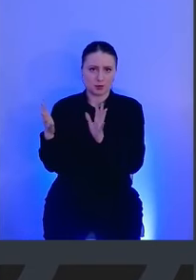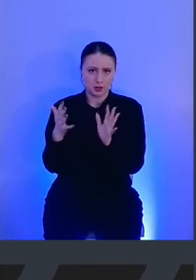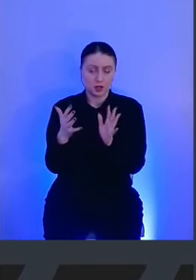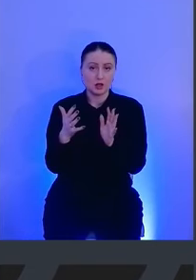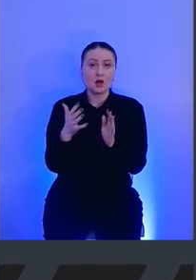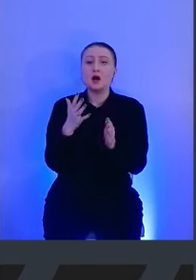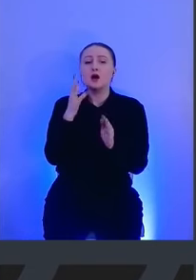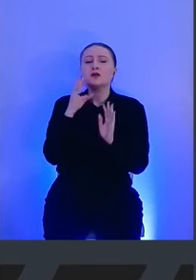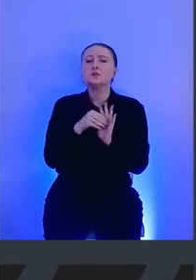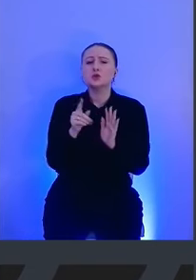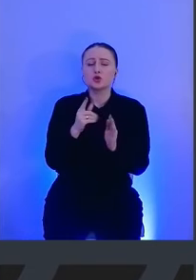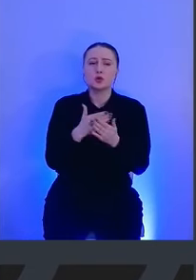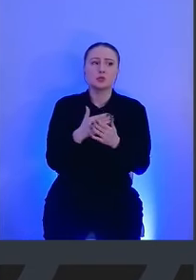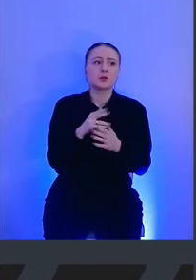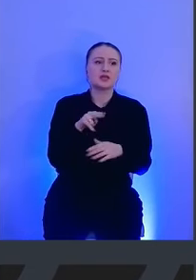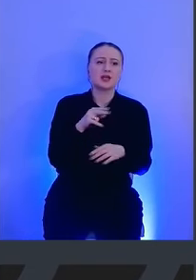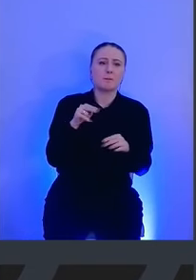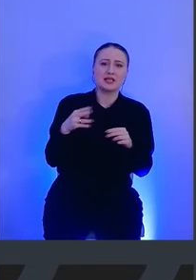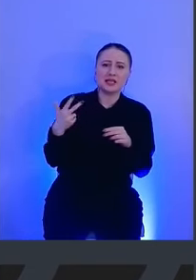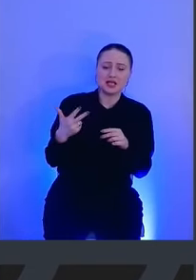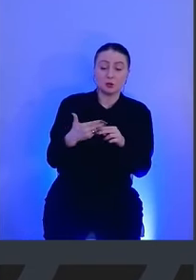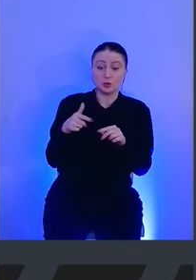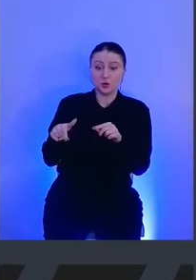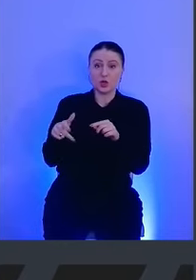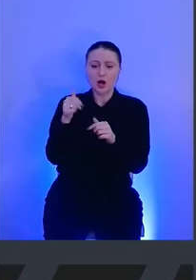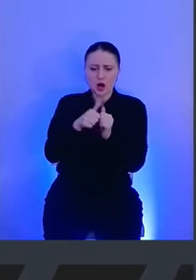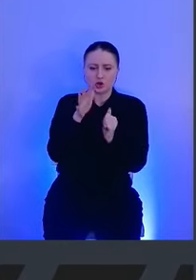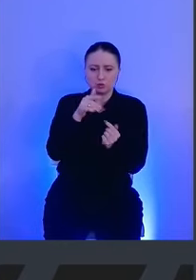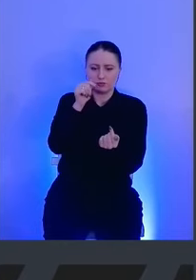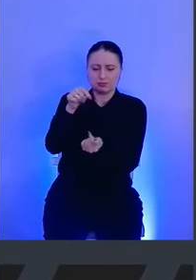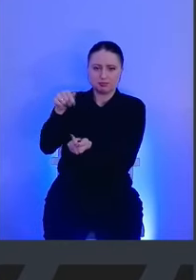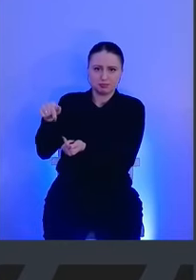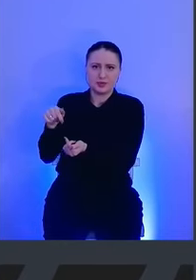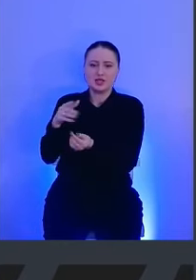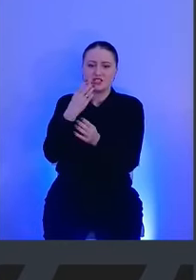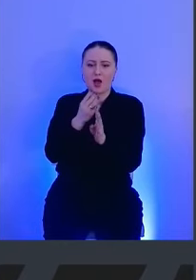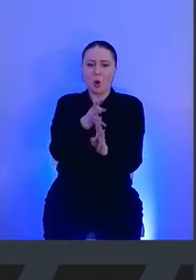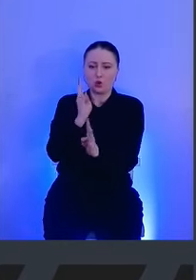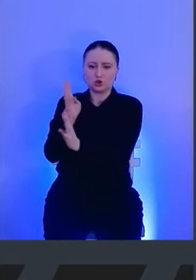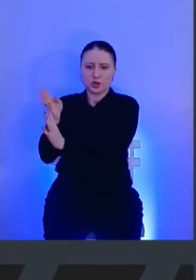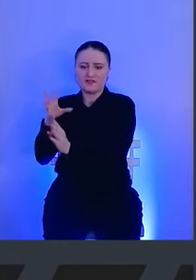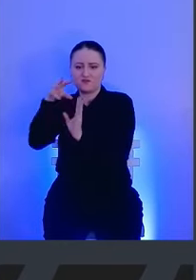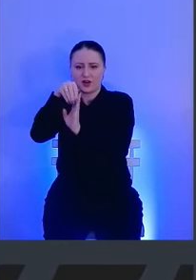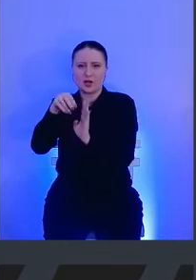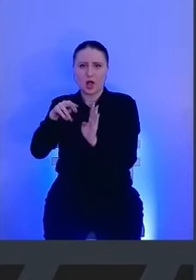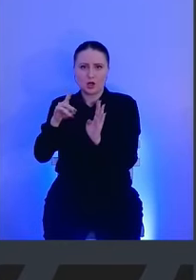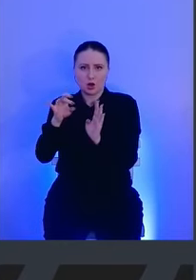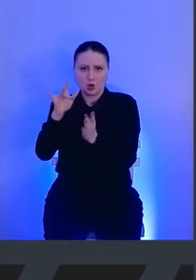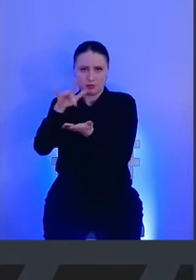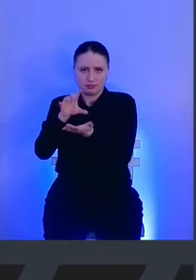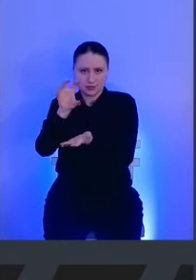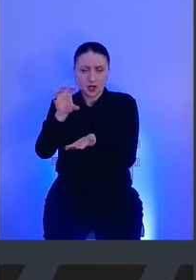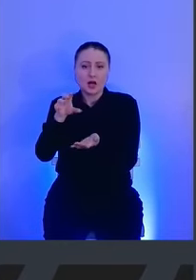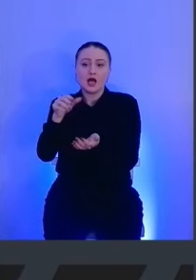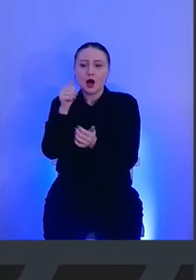Имеется в виду, допустим, три. И для каждого из них будет выделяться своя собственная очередь в пространстве ядра. Соответственно, каждая из них не